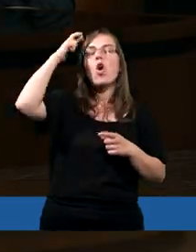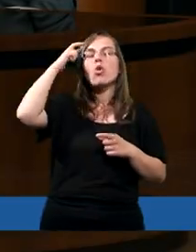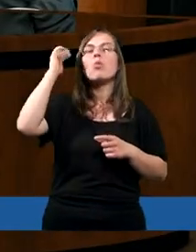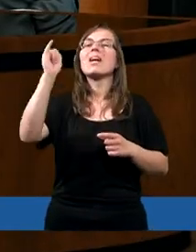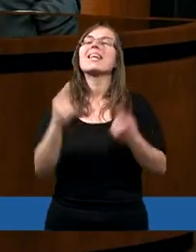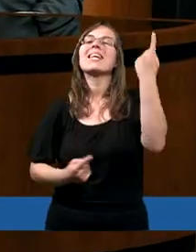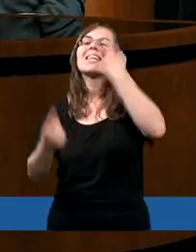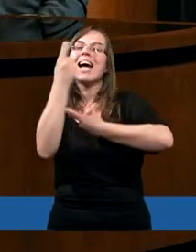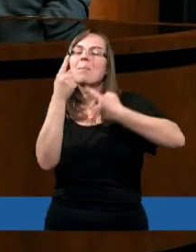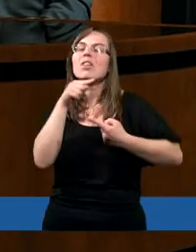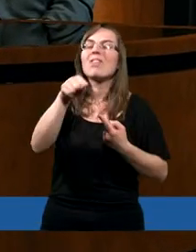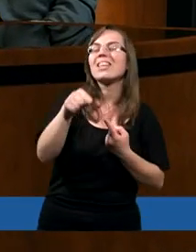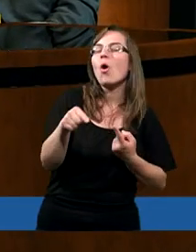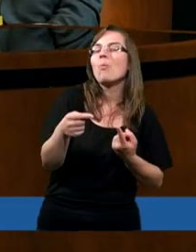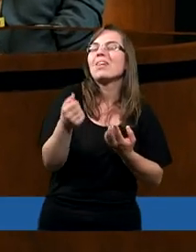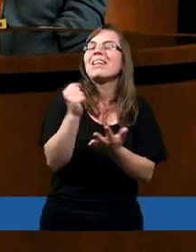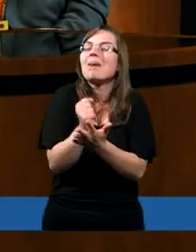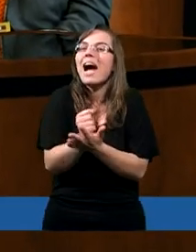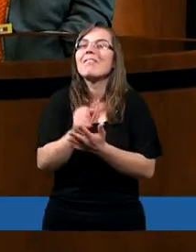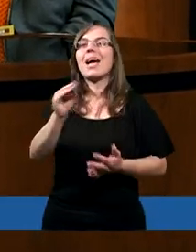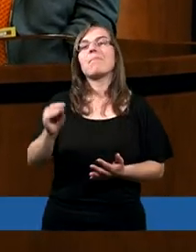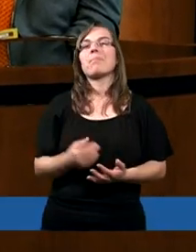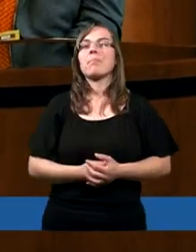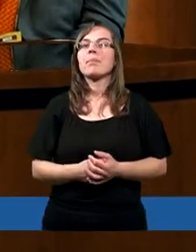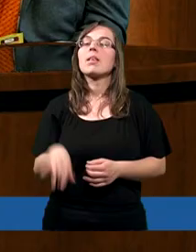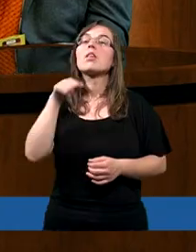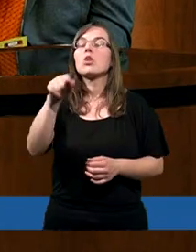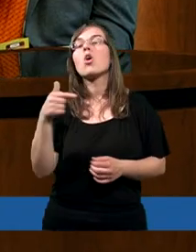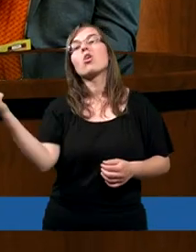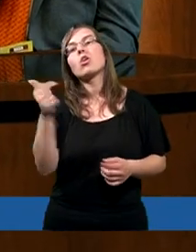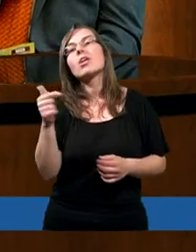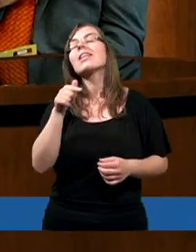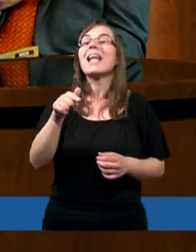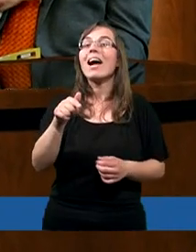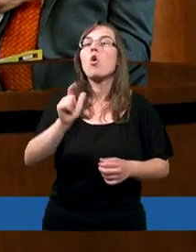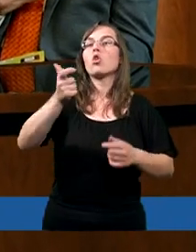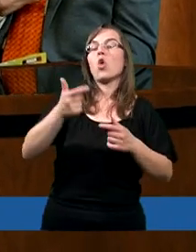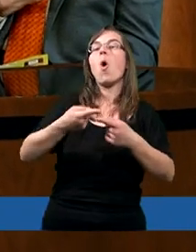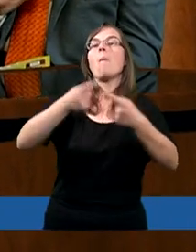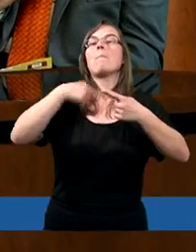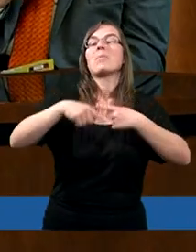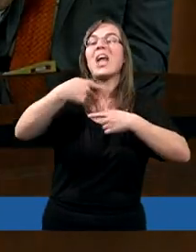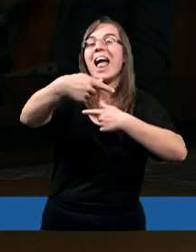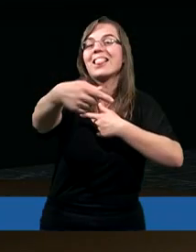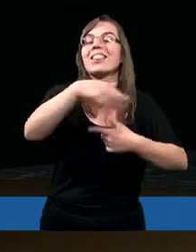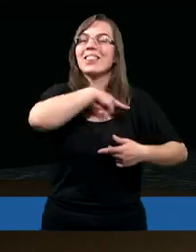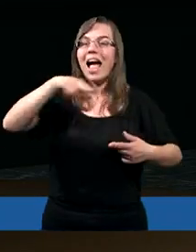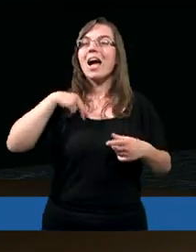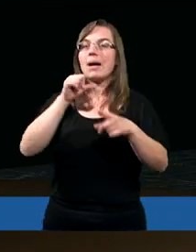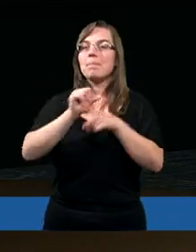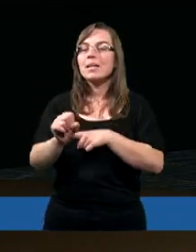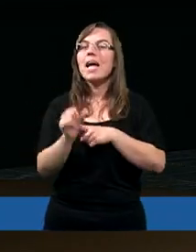interpretować proroctwa, które dotyczą czegoś, co jest przed nami. Jak często